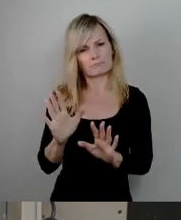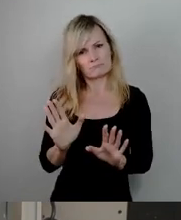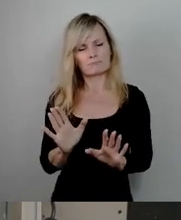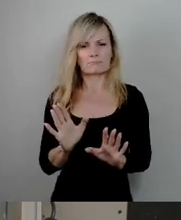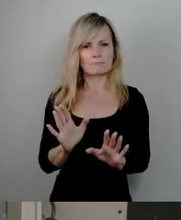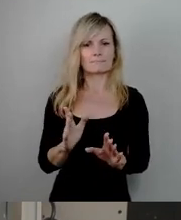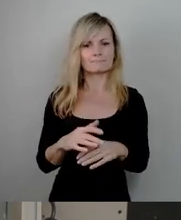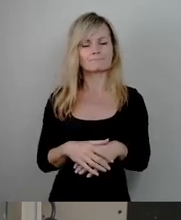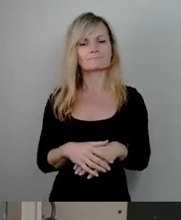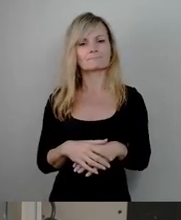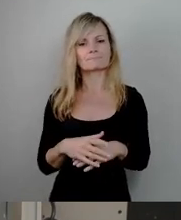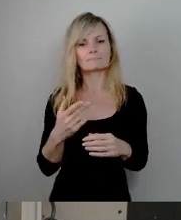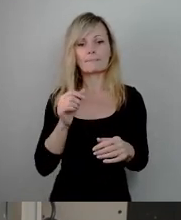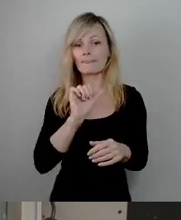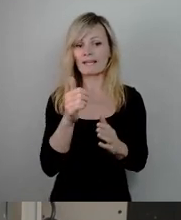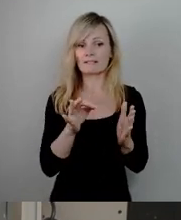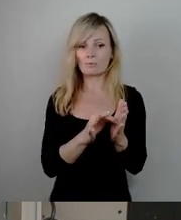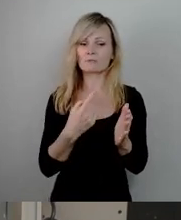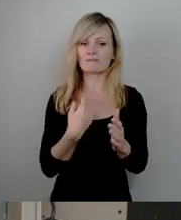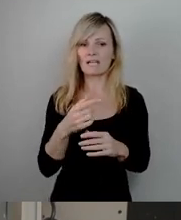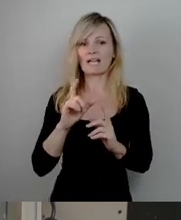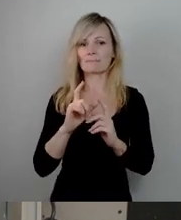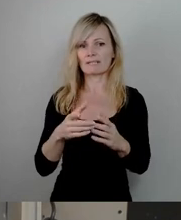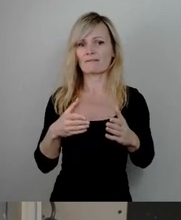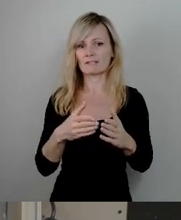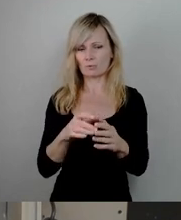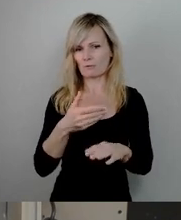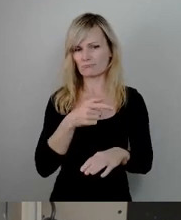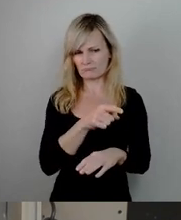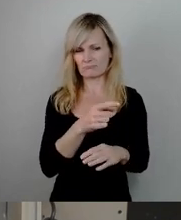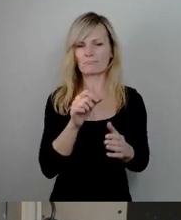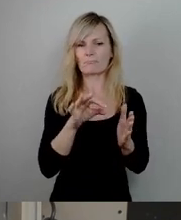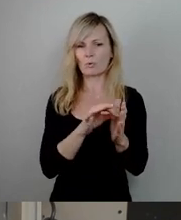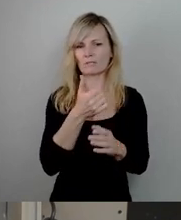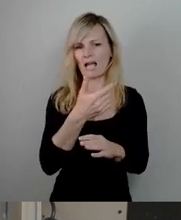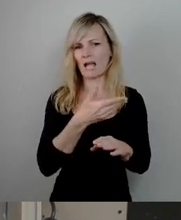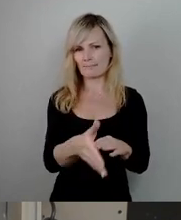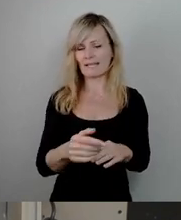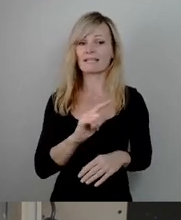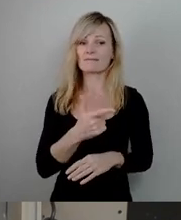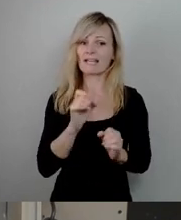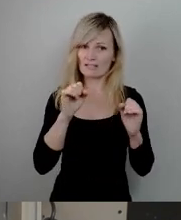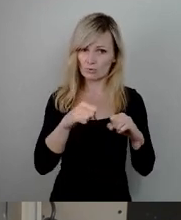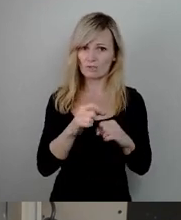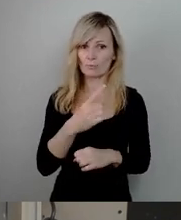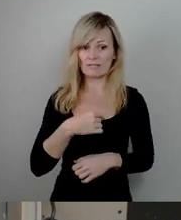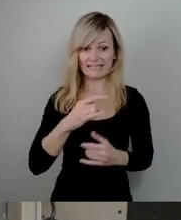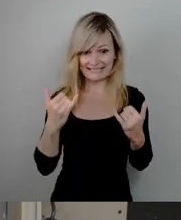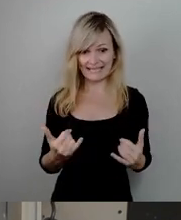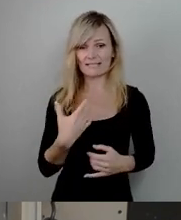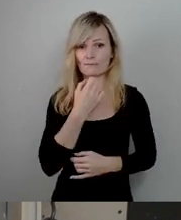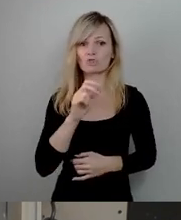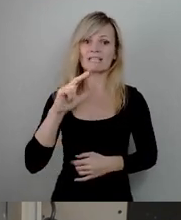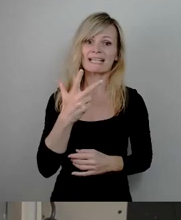ersten Punkt ablehnen. Dem zweiten werden wir zustimmen. Und ich möchte hier mit einem Dritten beantragen. Das auch nur ein ganz einfacher